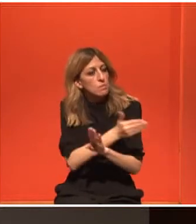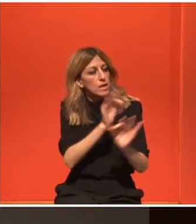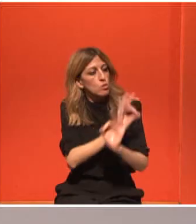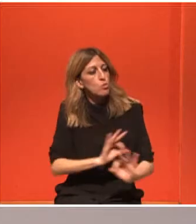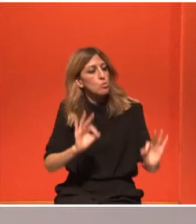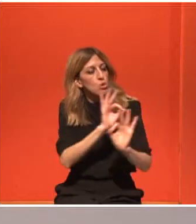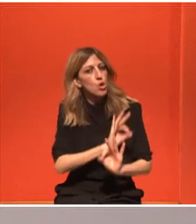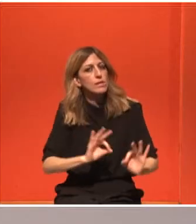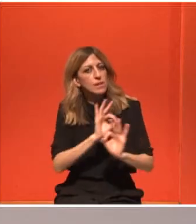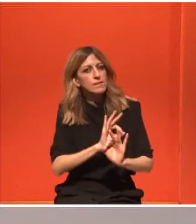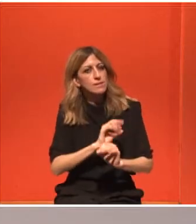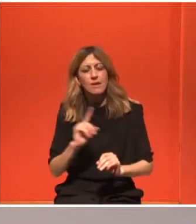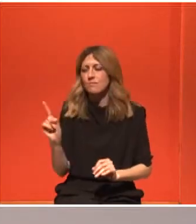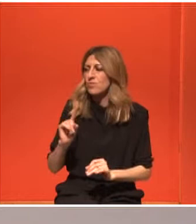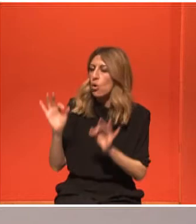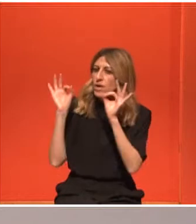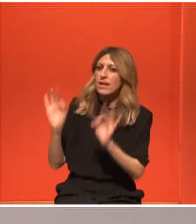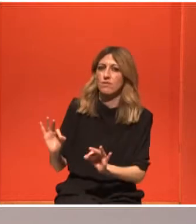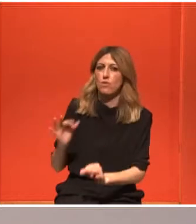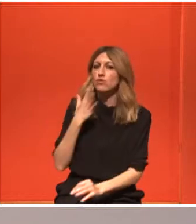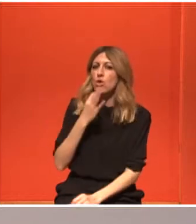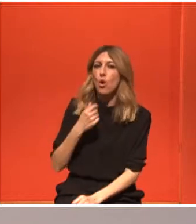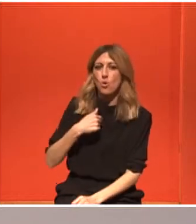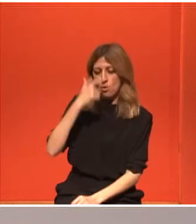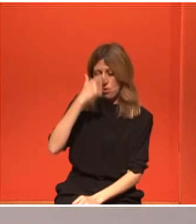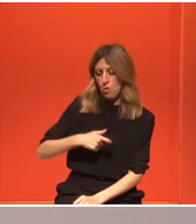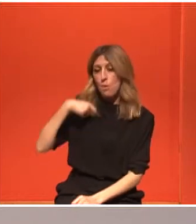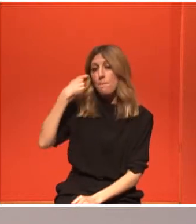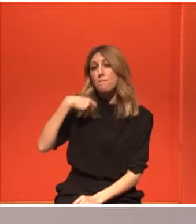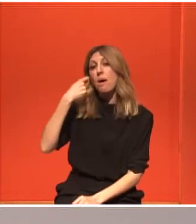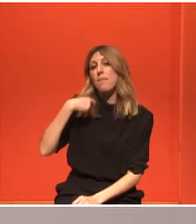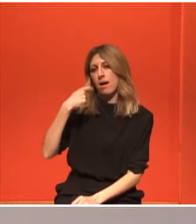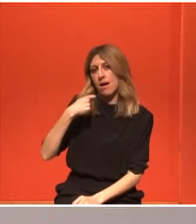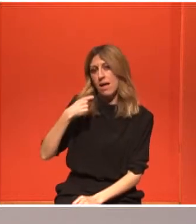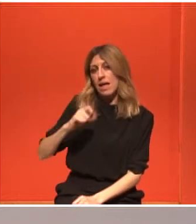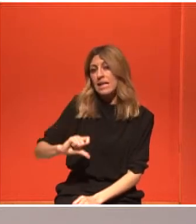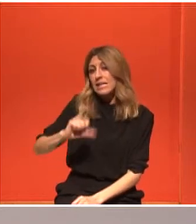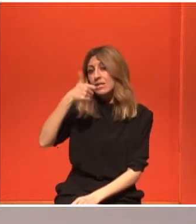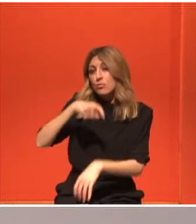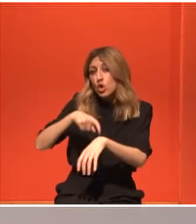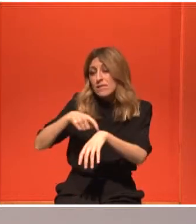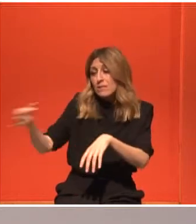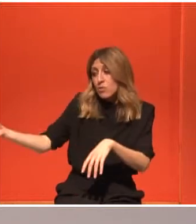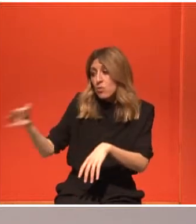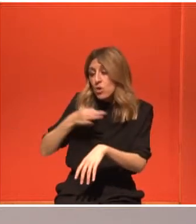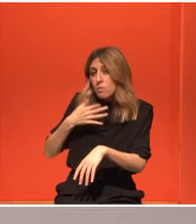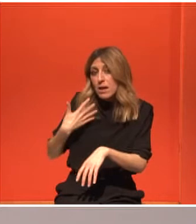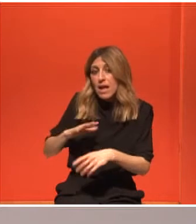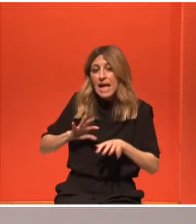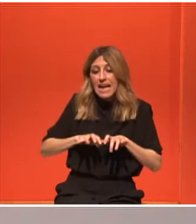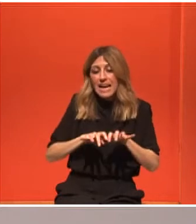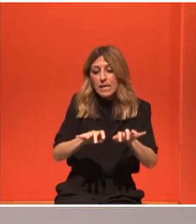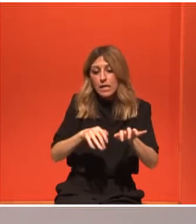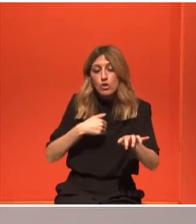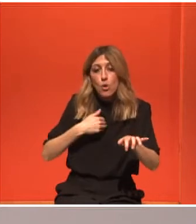αλήθεια είναι όταν είσαι και μητέρα. Το πρώτο που σκέφτεσαι όταν σου λένε ότι έχεις καρκίνο σε οποιοδήποτε σημείο στο σώμα, είναι το τι θα γίνει σχετικά με